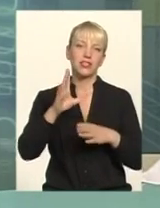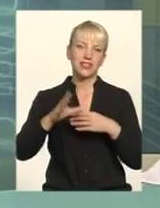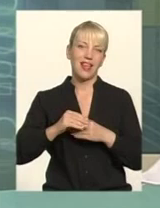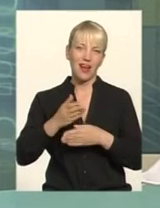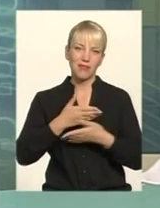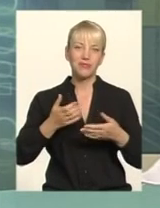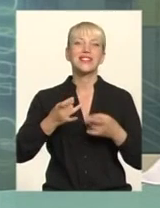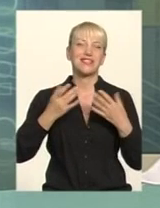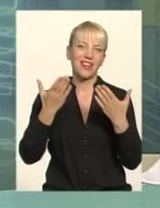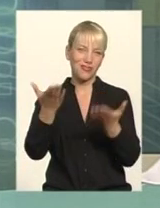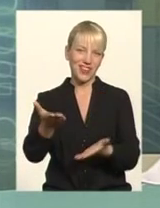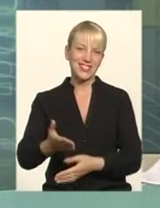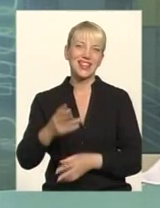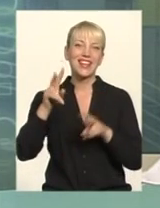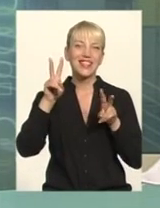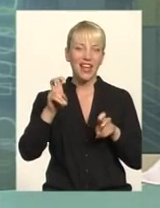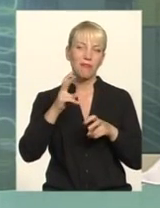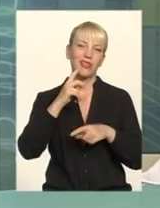Зі святом вас Це була